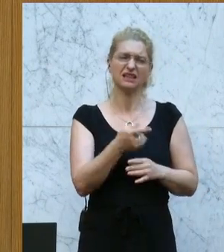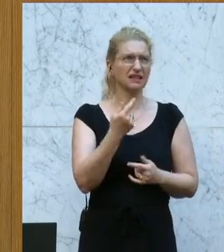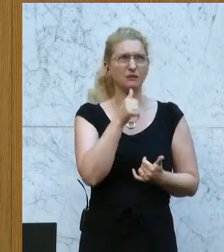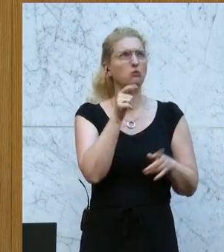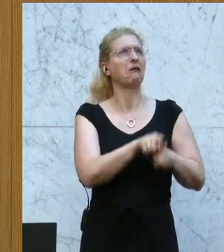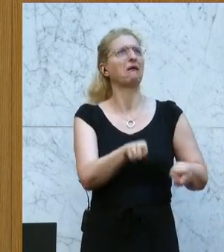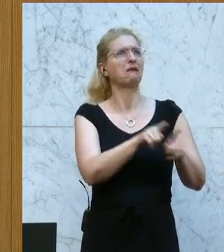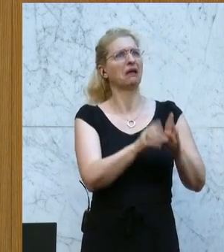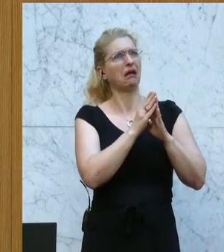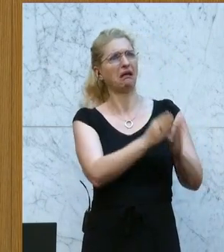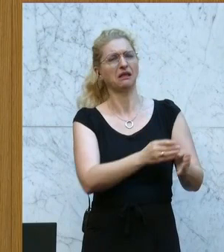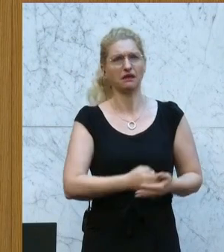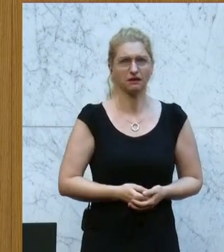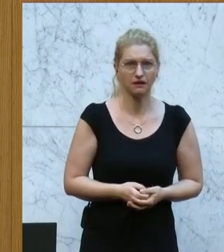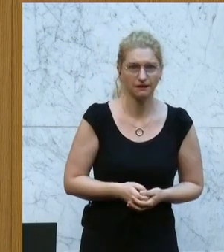Damen und Herren.